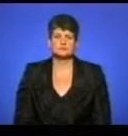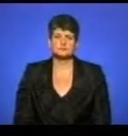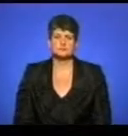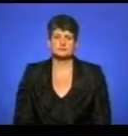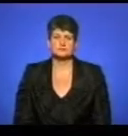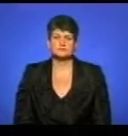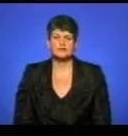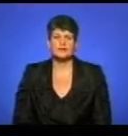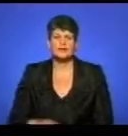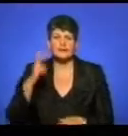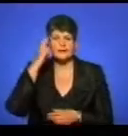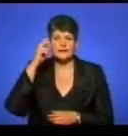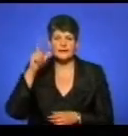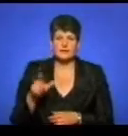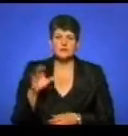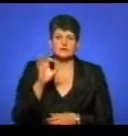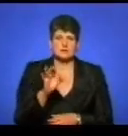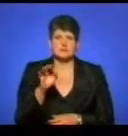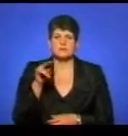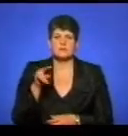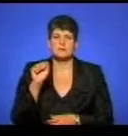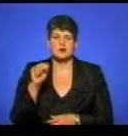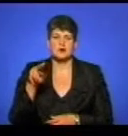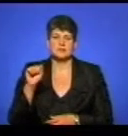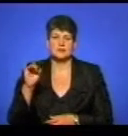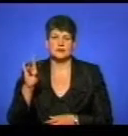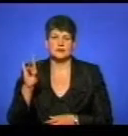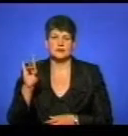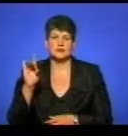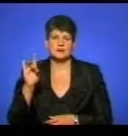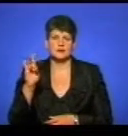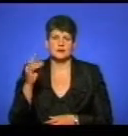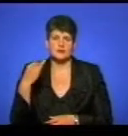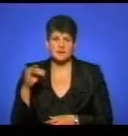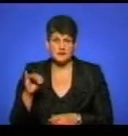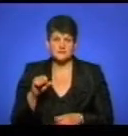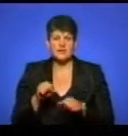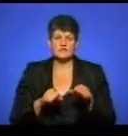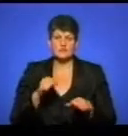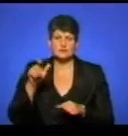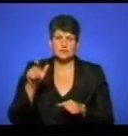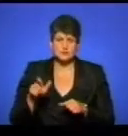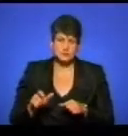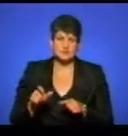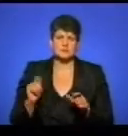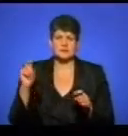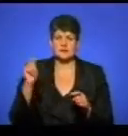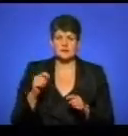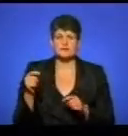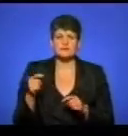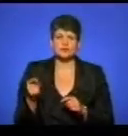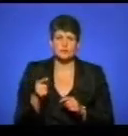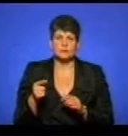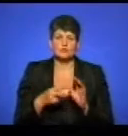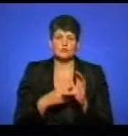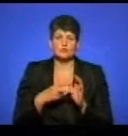Киянин Олександр Папірний і велосипедист із Фінляндії Марко Бун завітали до Тернополя. 7 липня зі столиці